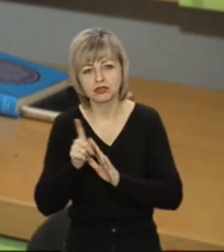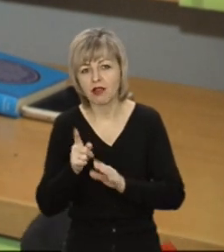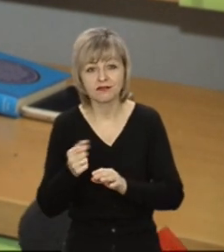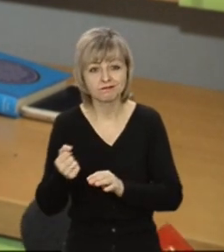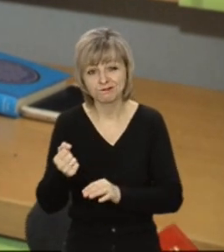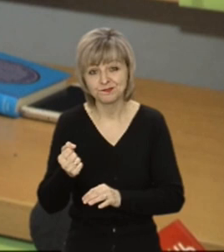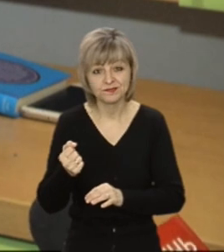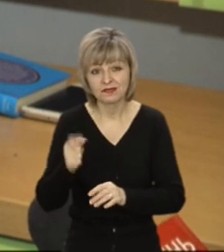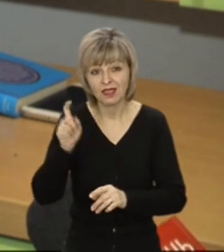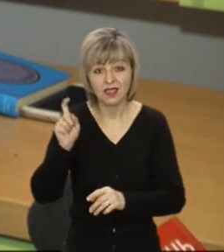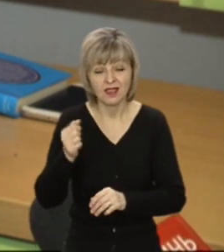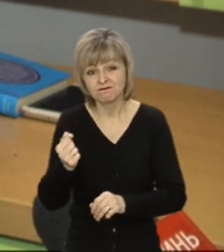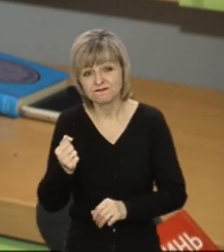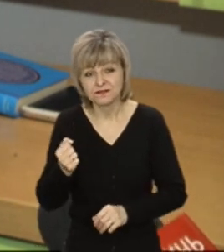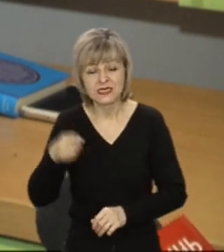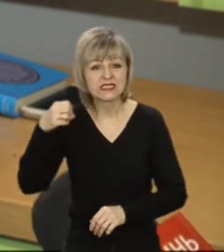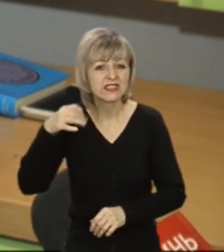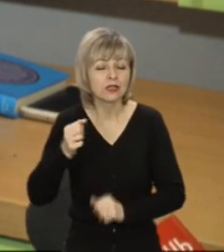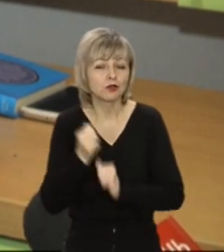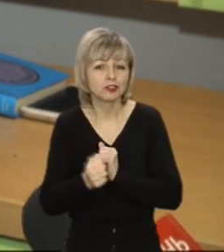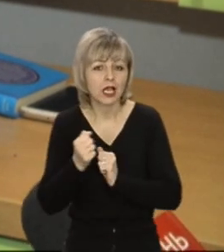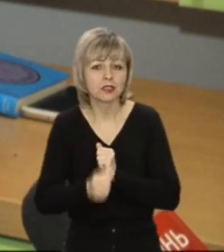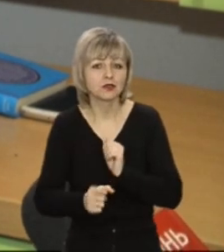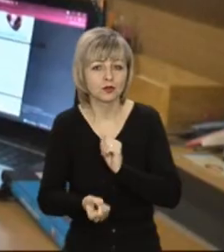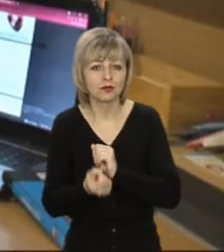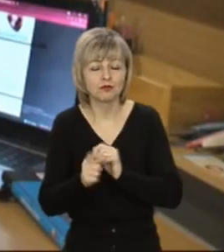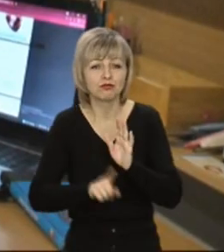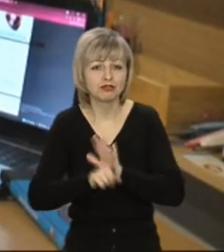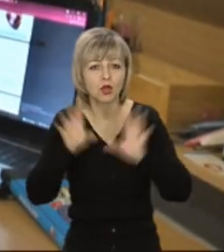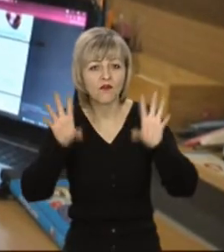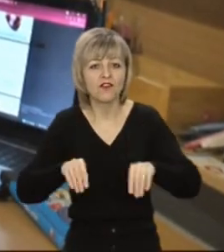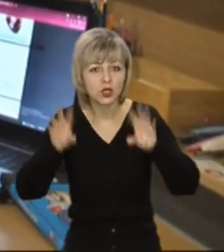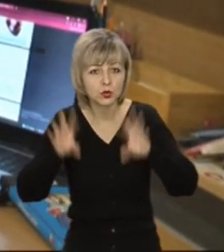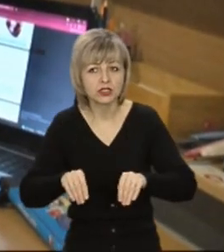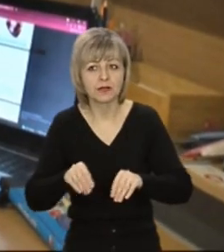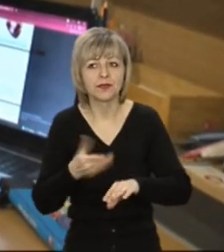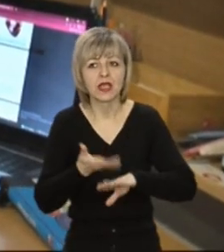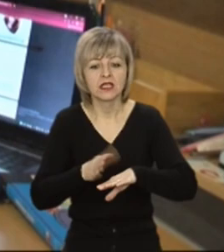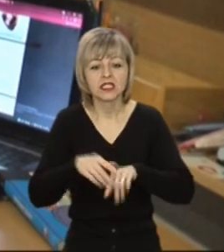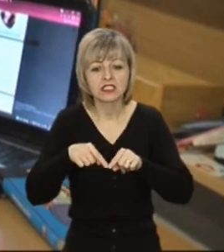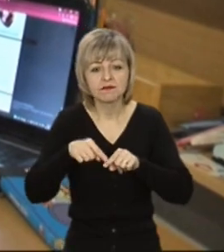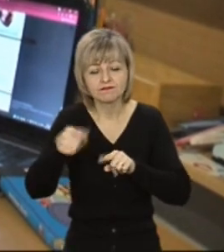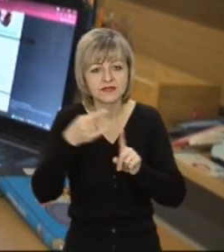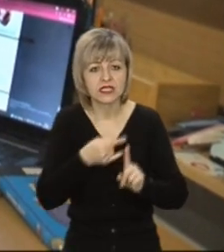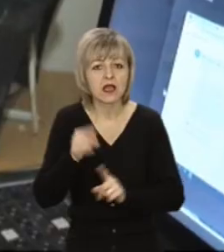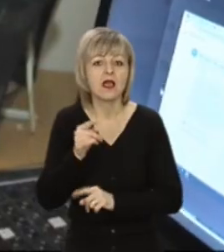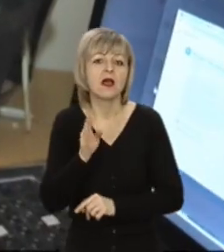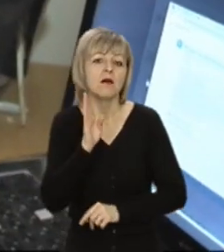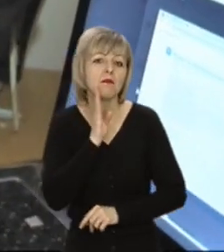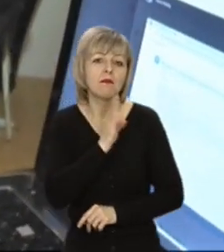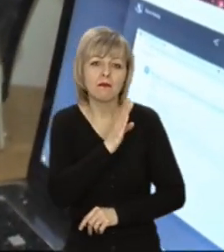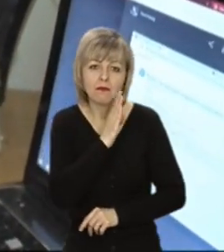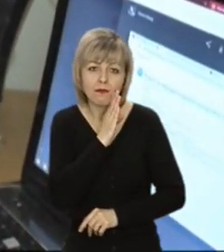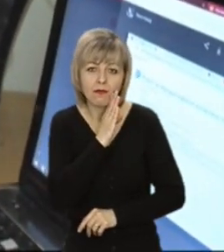і світло почало часто виключатись. Найбільшою складністю дистанційного навчання мама школярок